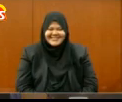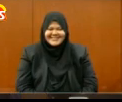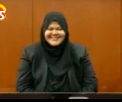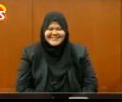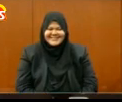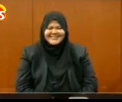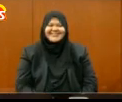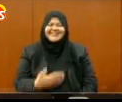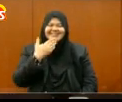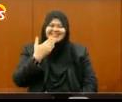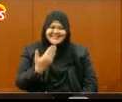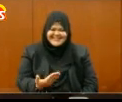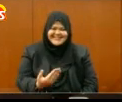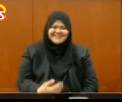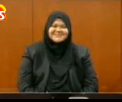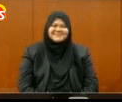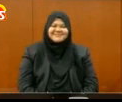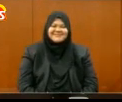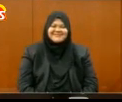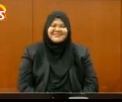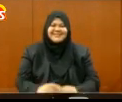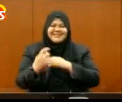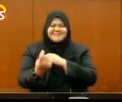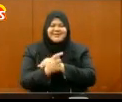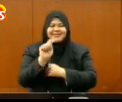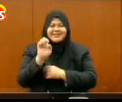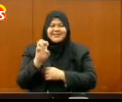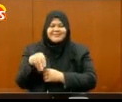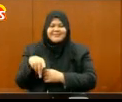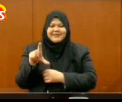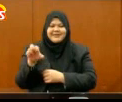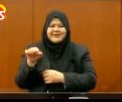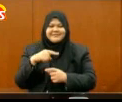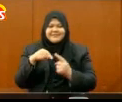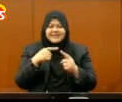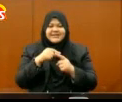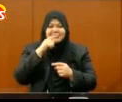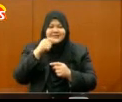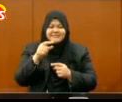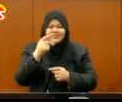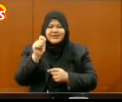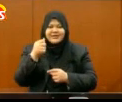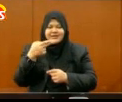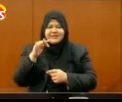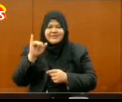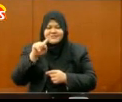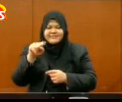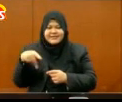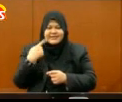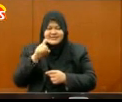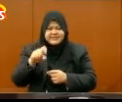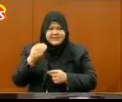Apapun terima kasih kepada Taman Temple, bila menyebut tentang soal tahfiz ini tadi, kita kena tahu